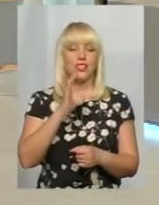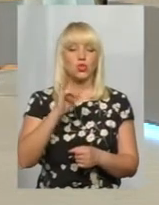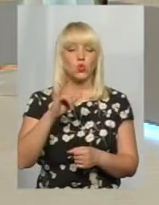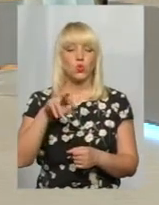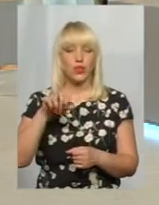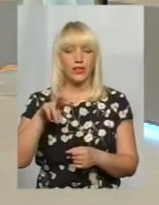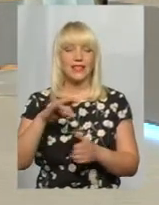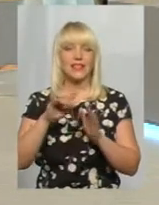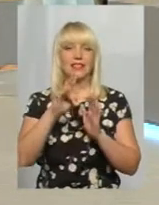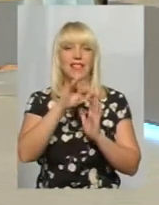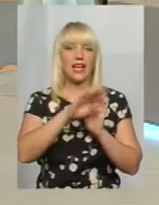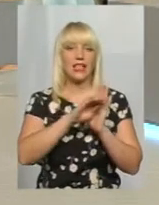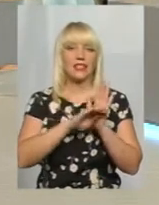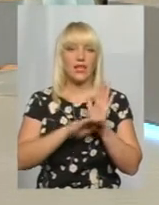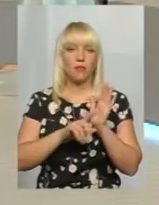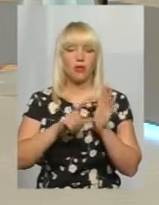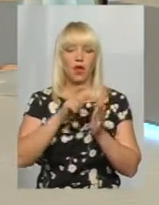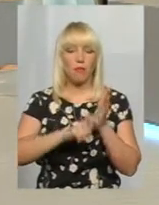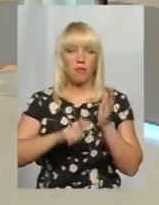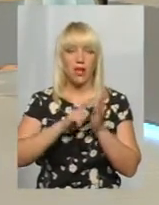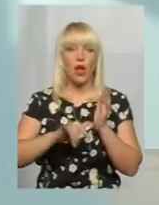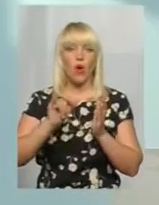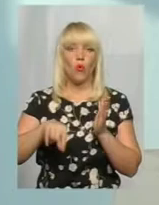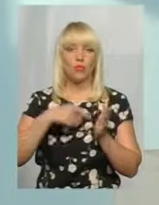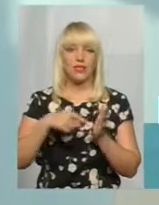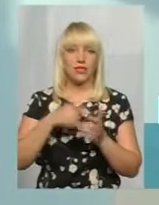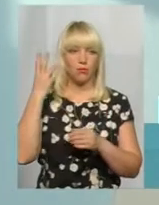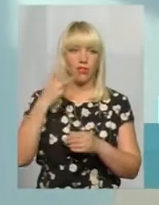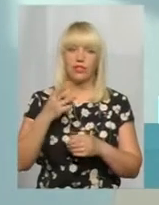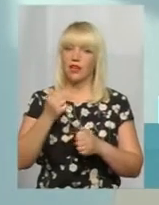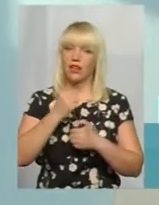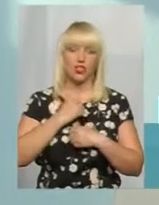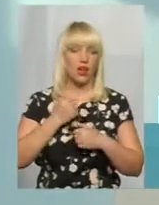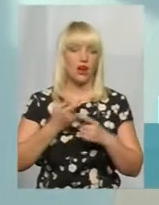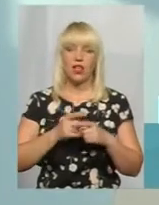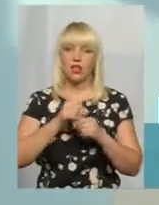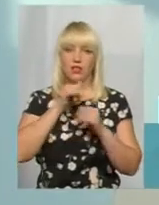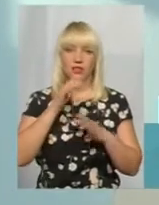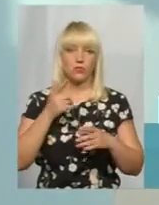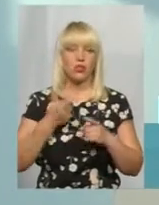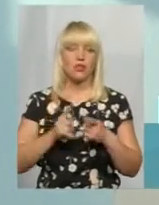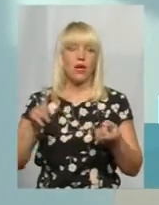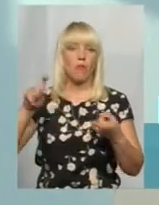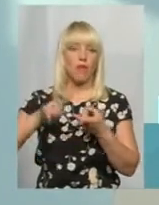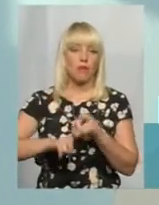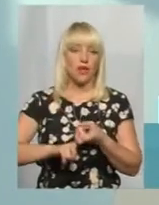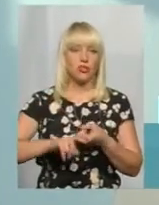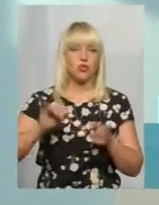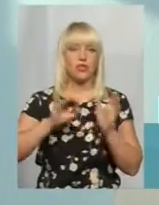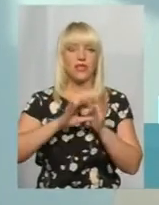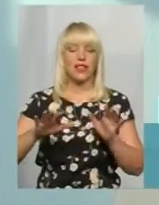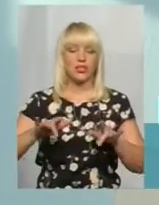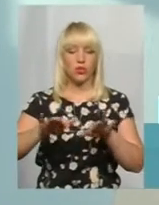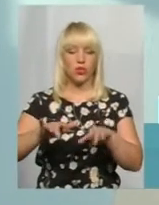Хмельницькому, наприклад? На жаль, для пацієнта він цього отримати не зможе, тому що це пов'язано якраз з тим електронним